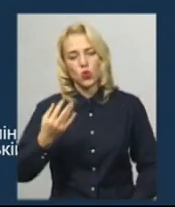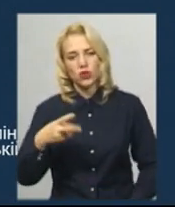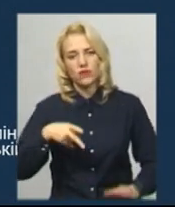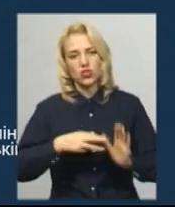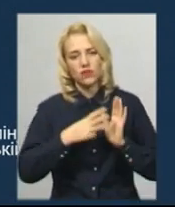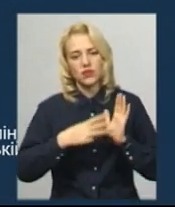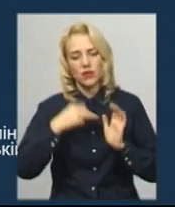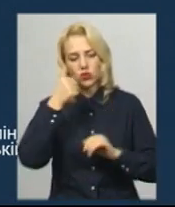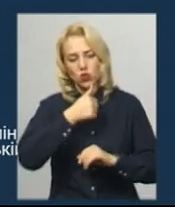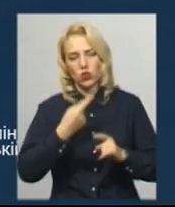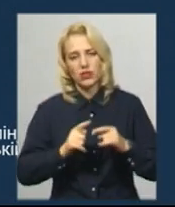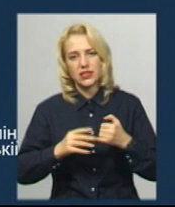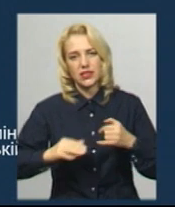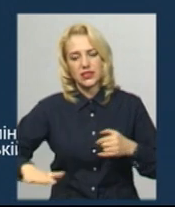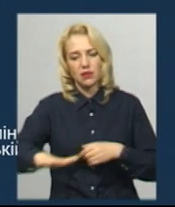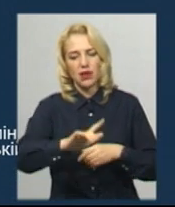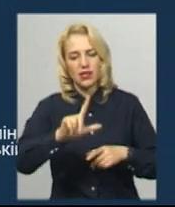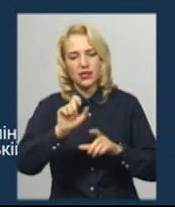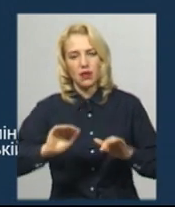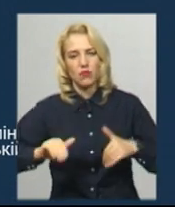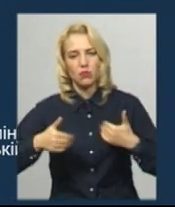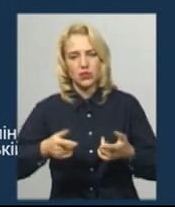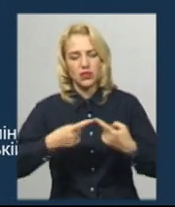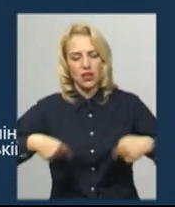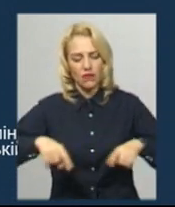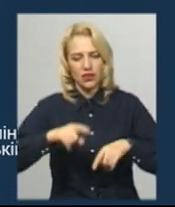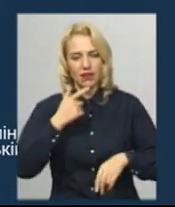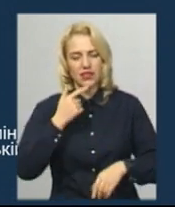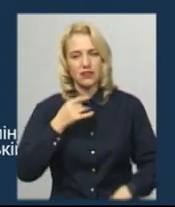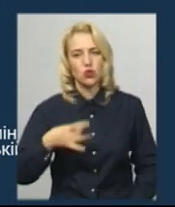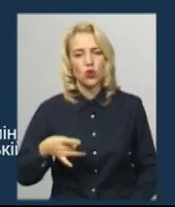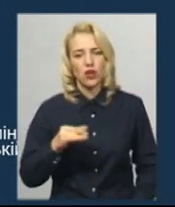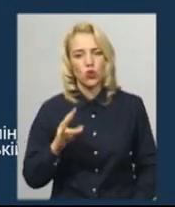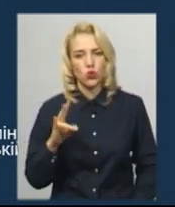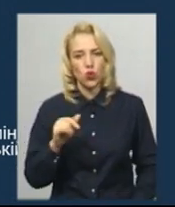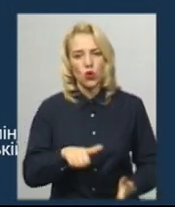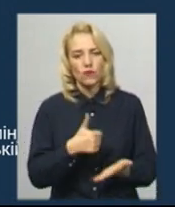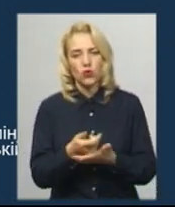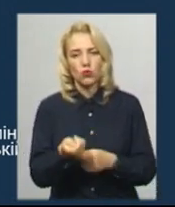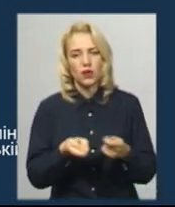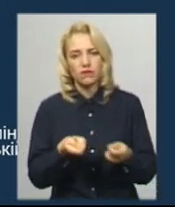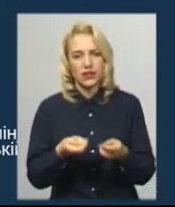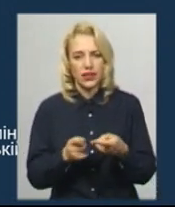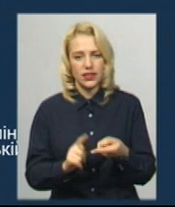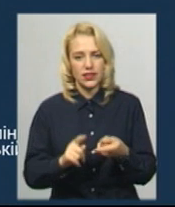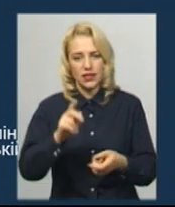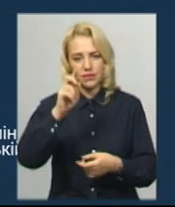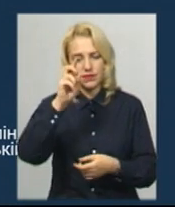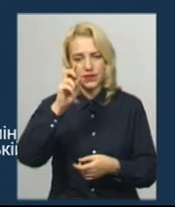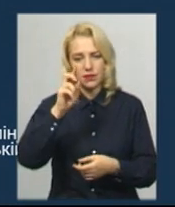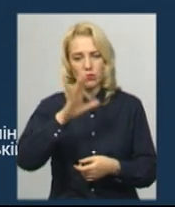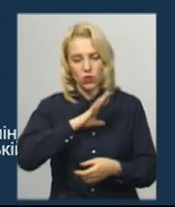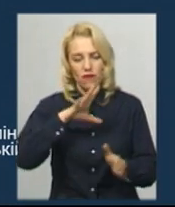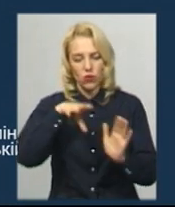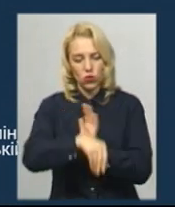дана земельна ділянка за пропозицією відділу в Креселівському районі Головного провіднення Далексаторів Хмельницької області була